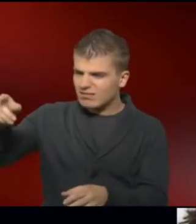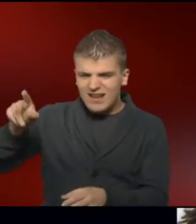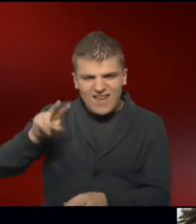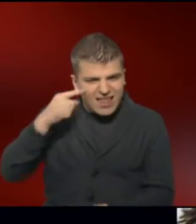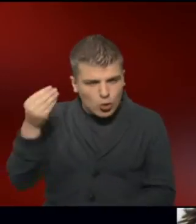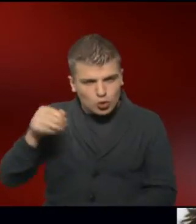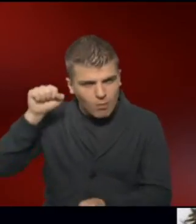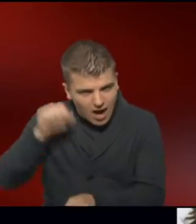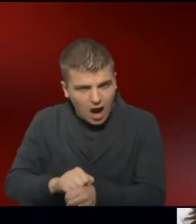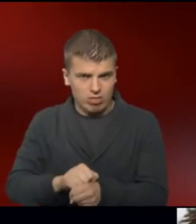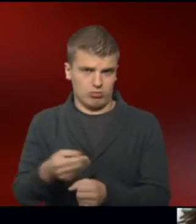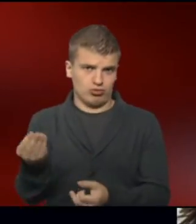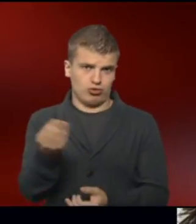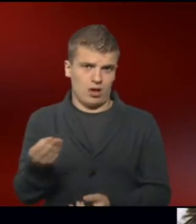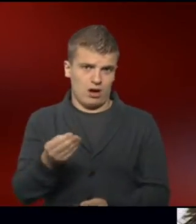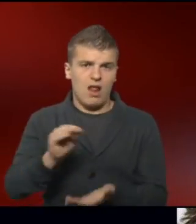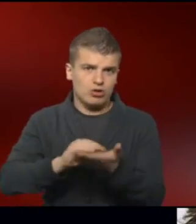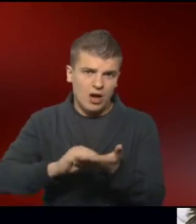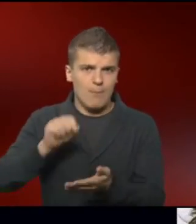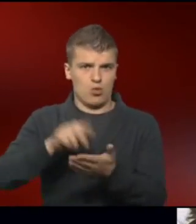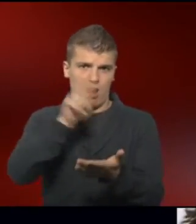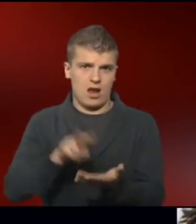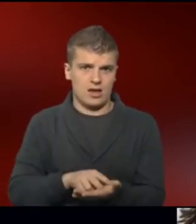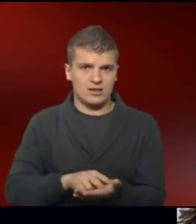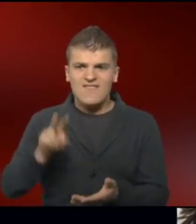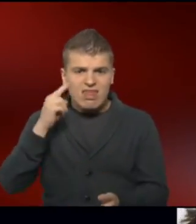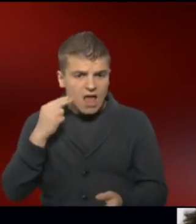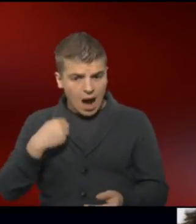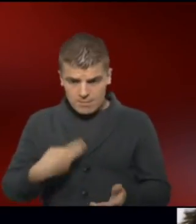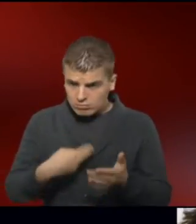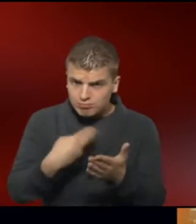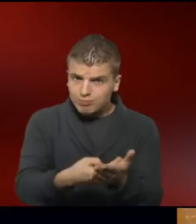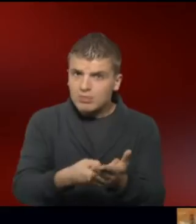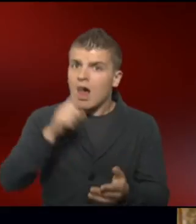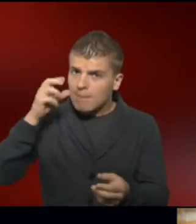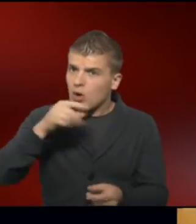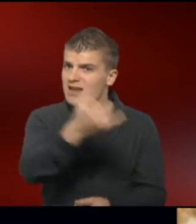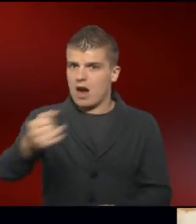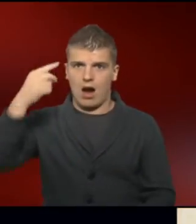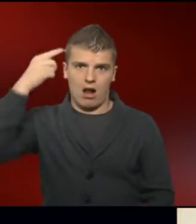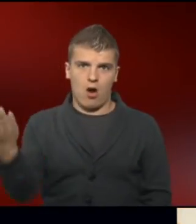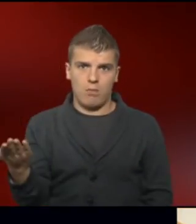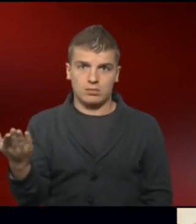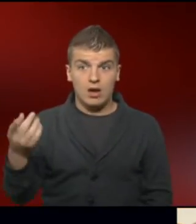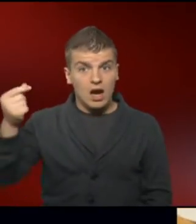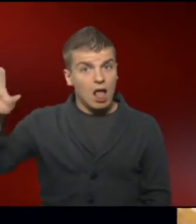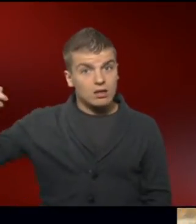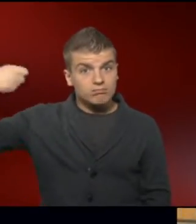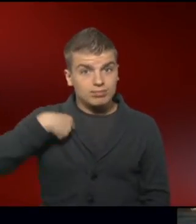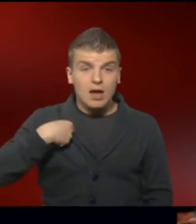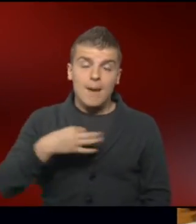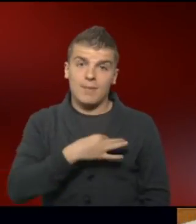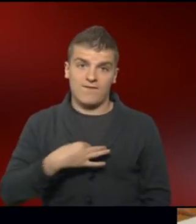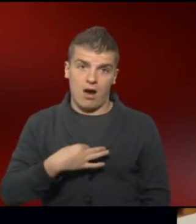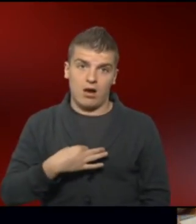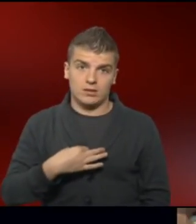Denn es ist ja so, wenn man was gedruckt sieht, mit einem Namen anständig präsentiert, dann glaubt es ja jeder. Das Geld kam von einer privaten Stiftung.